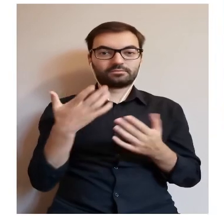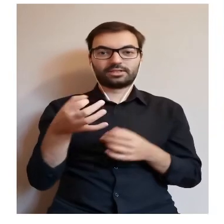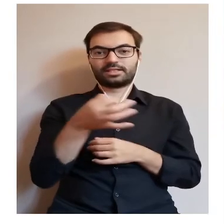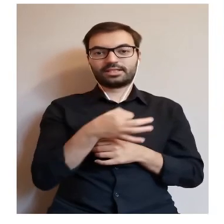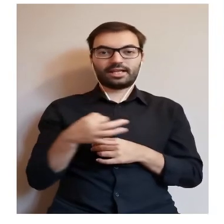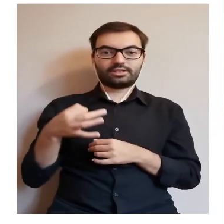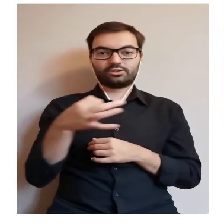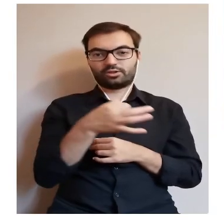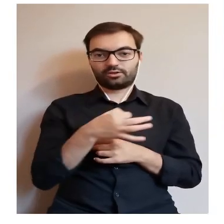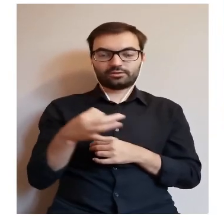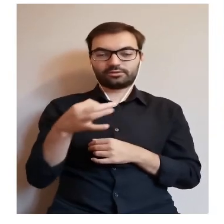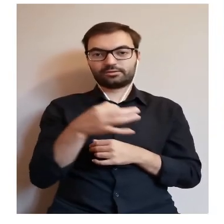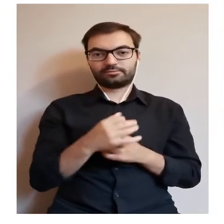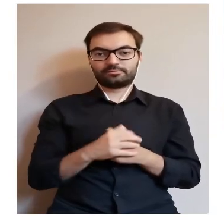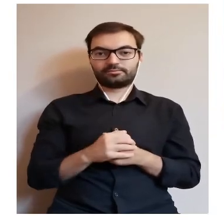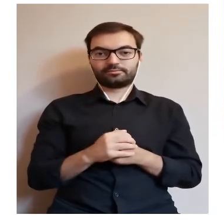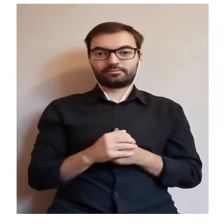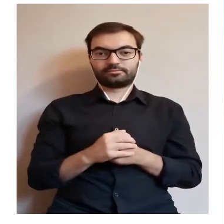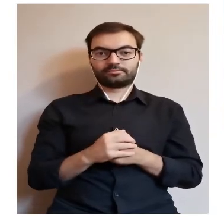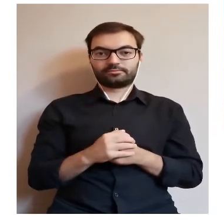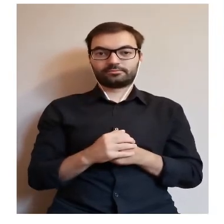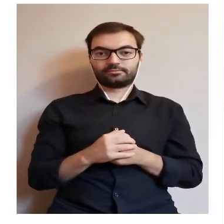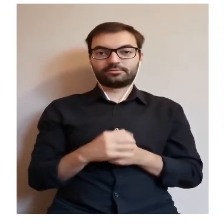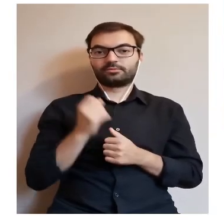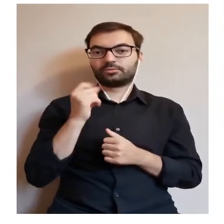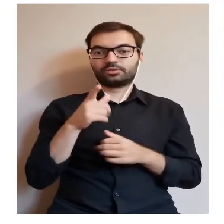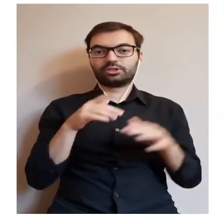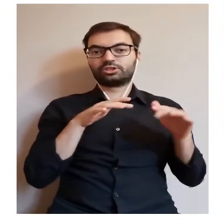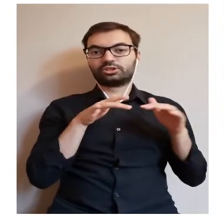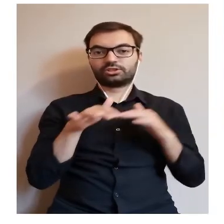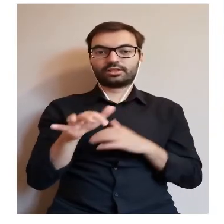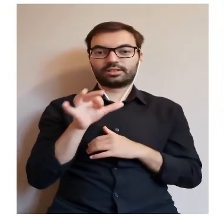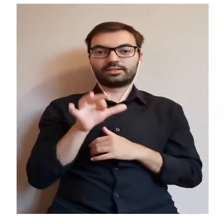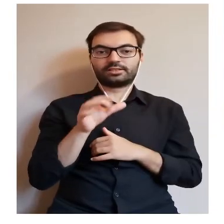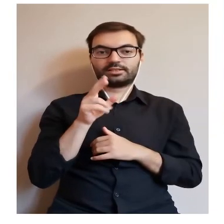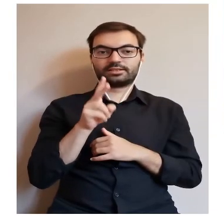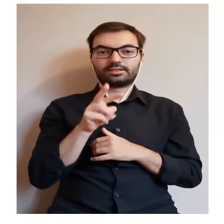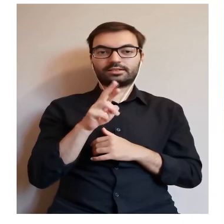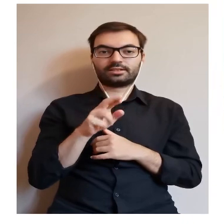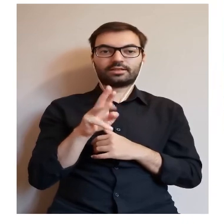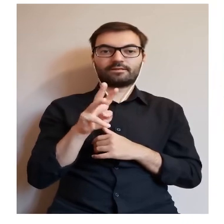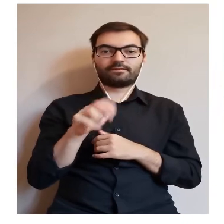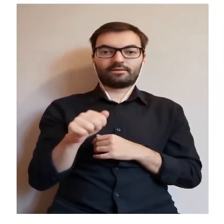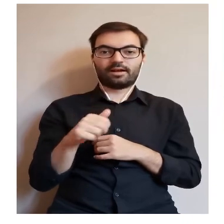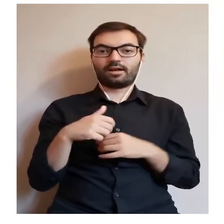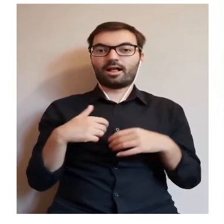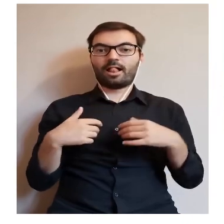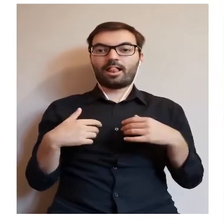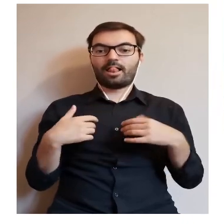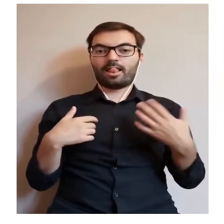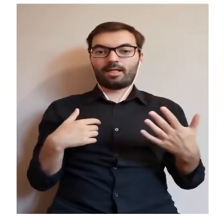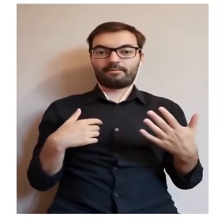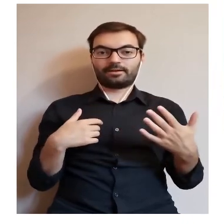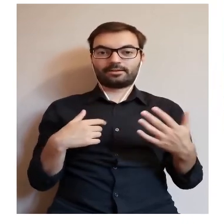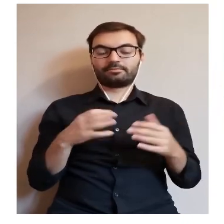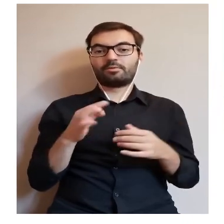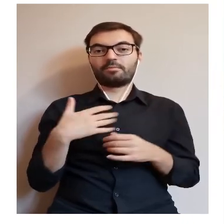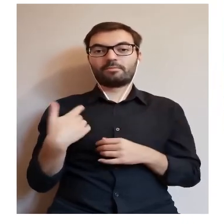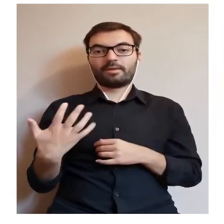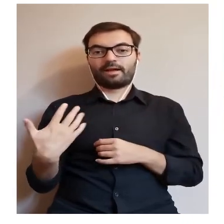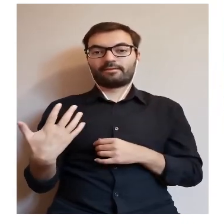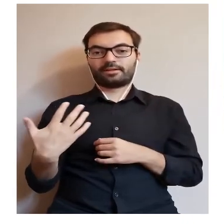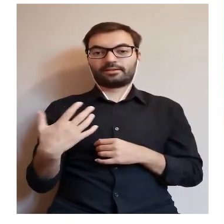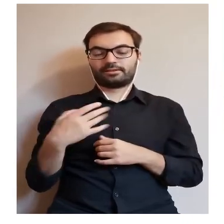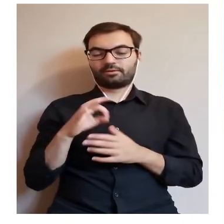bo są jeziora na terenie samego miasta. Jest rzeka z krwa, lewa, bo prawa jest po